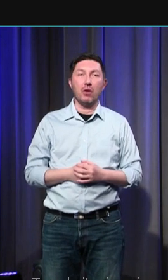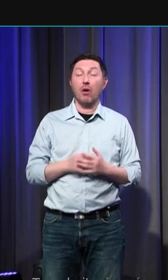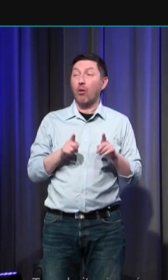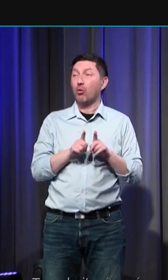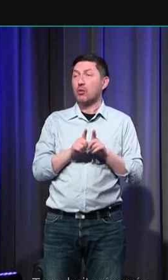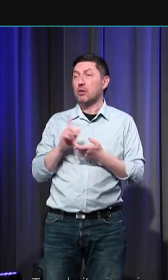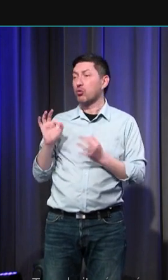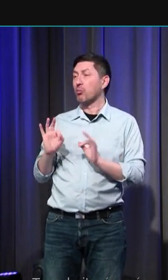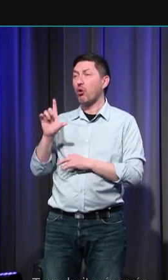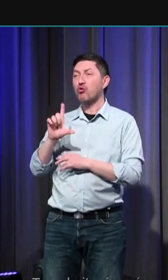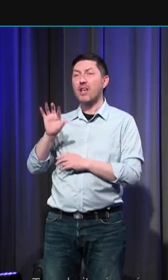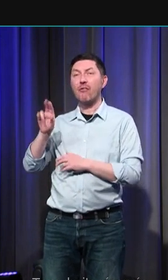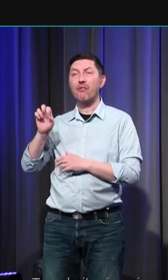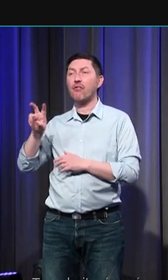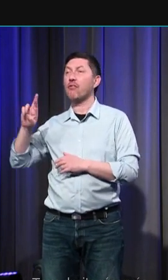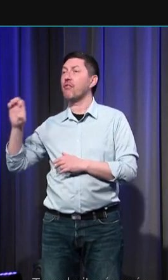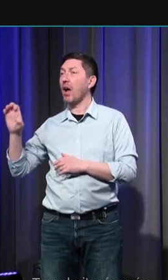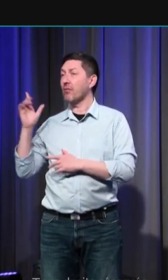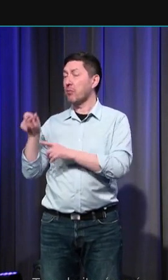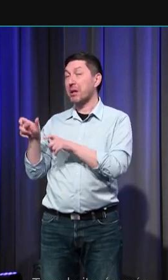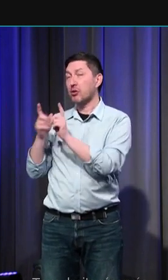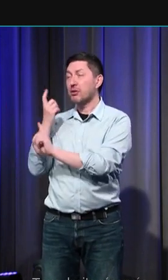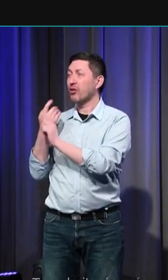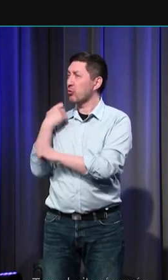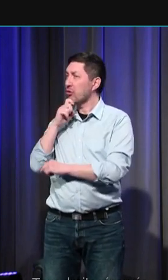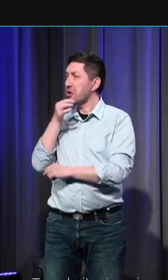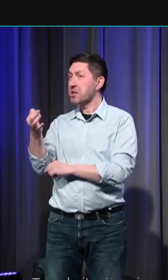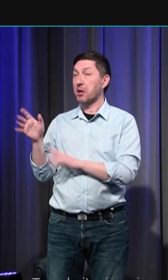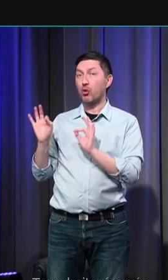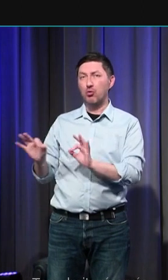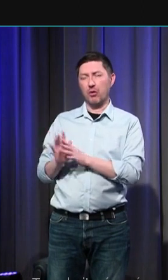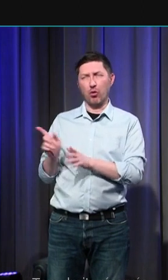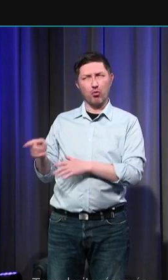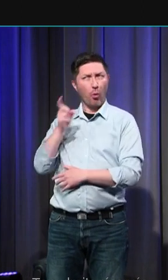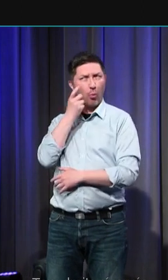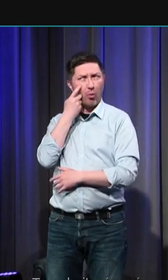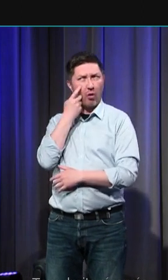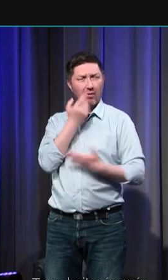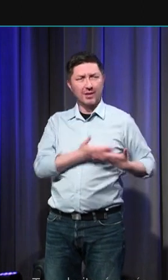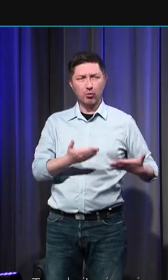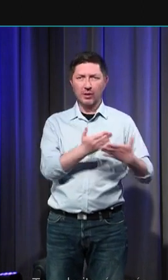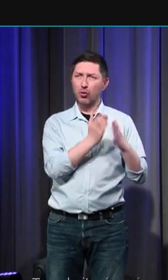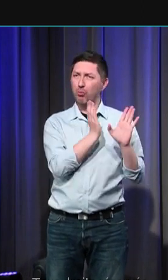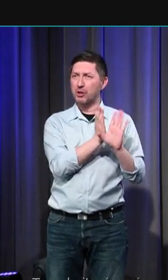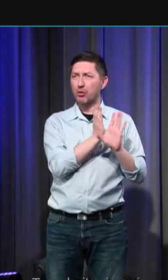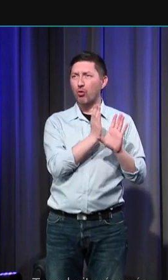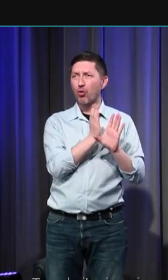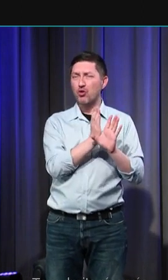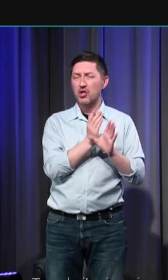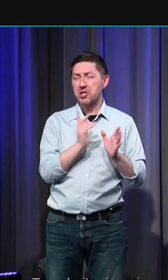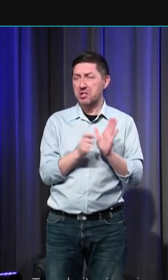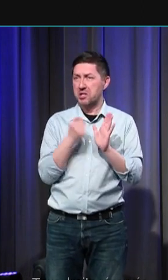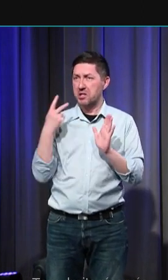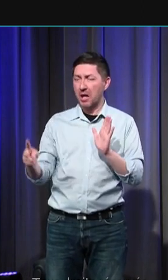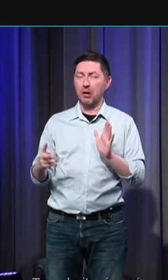a connue en son temps où précisément, Lucien Fèvre était très au fait de l'état de la psychologie des années 30. Et